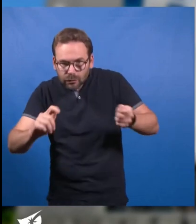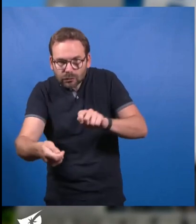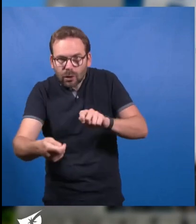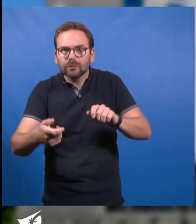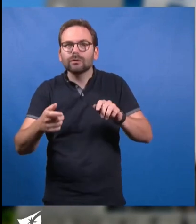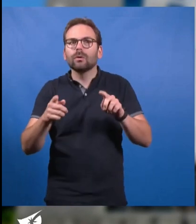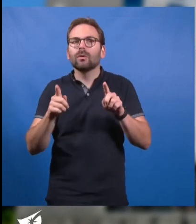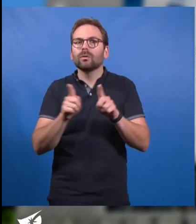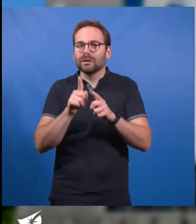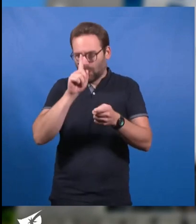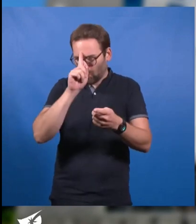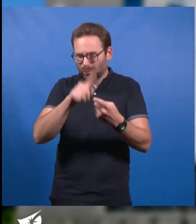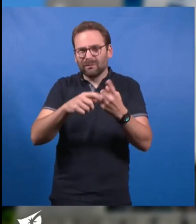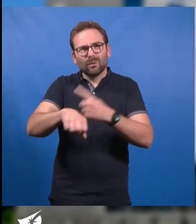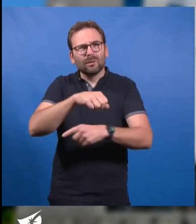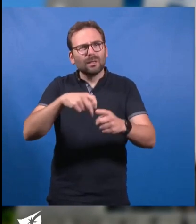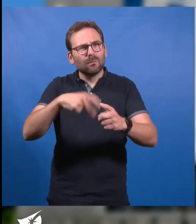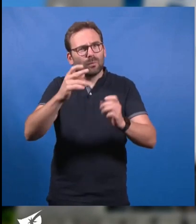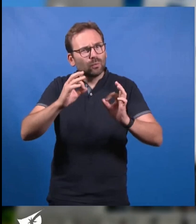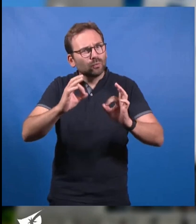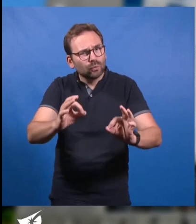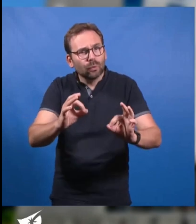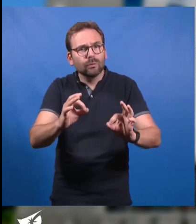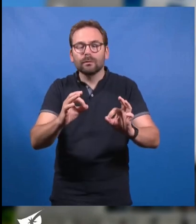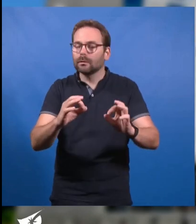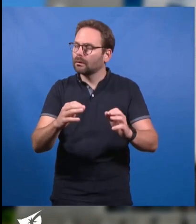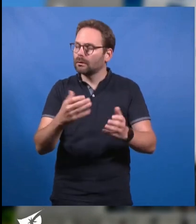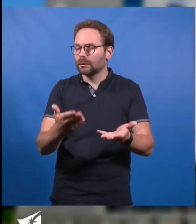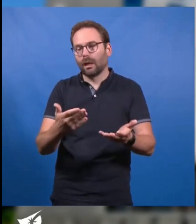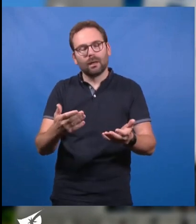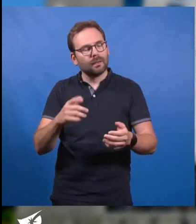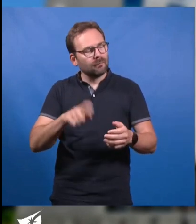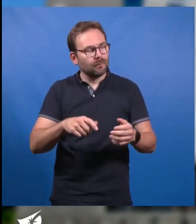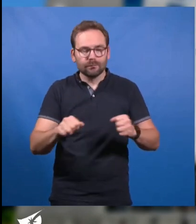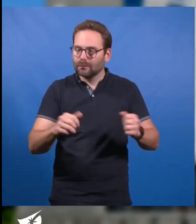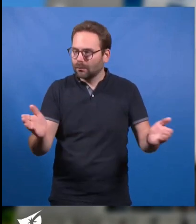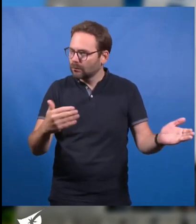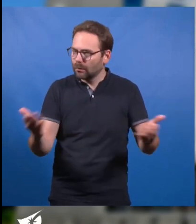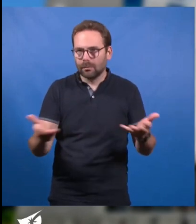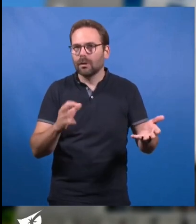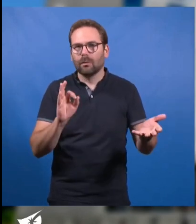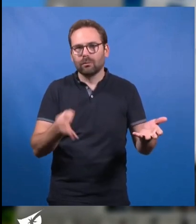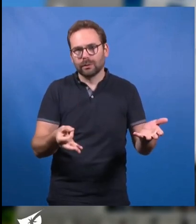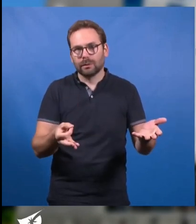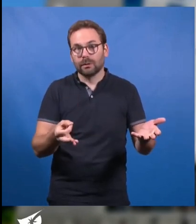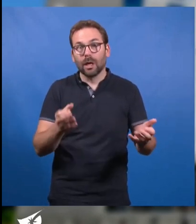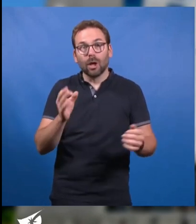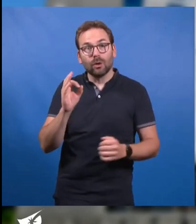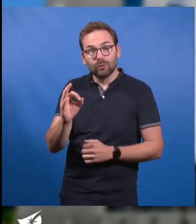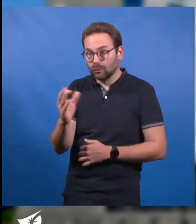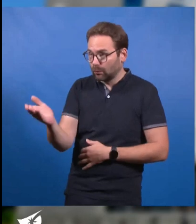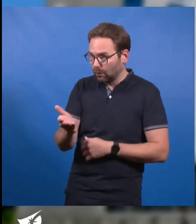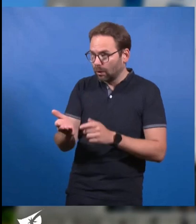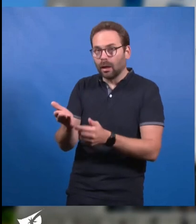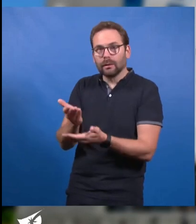fait pour en arriver à une société plus juste et bienvenue, et c'est dans ce sens que nous saluons, entre autres